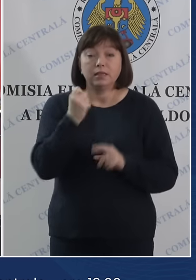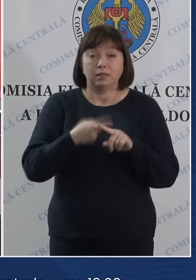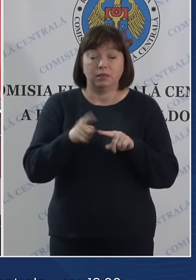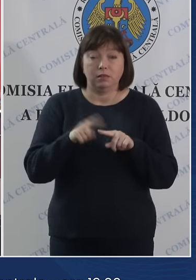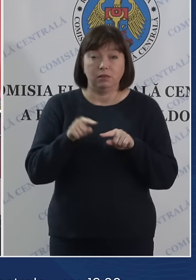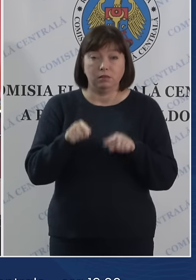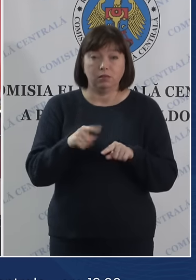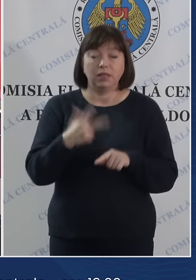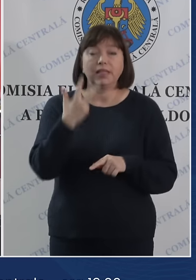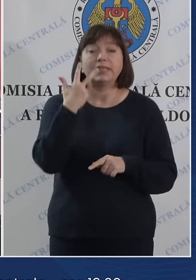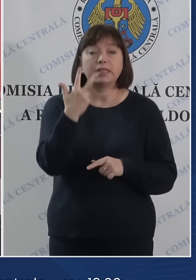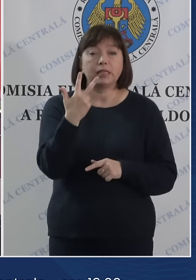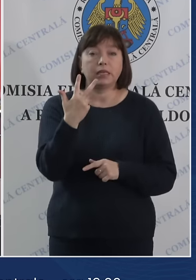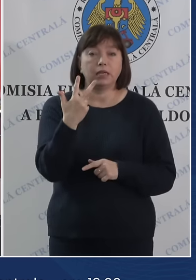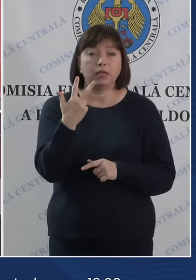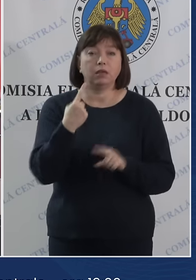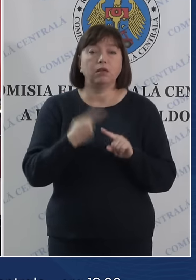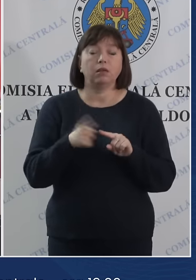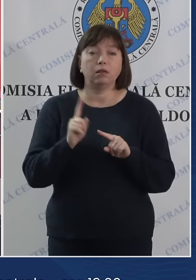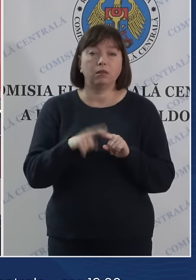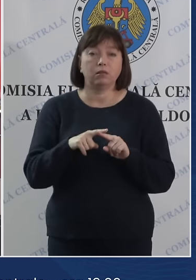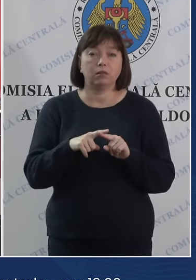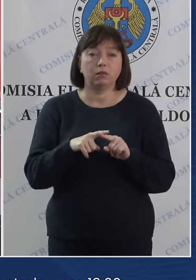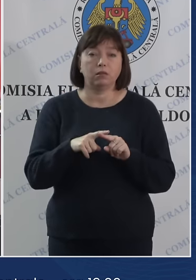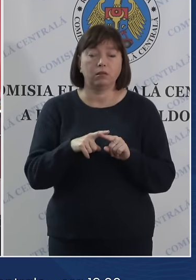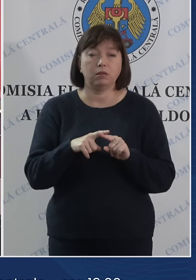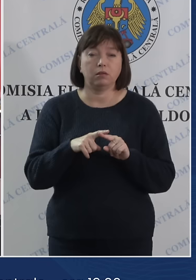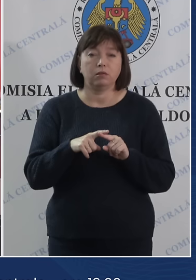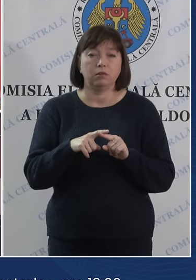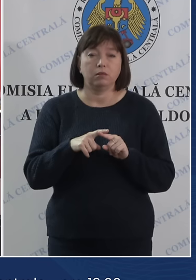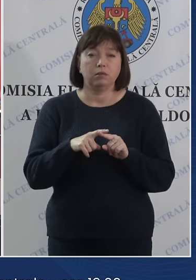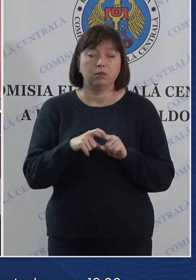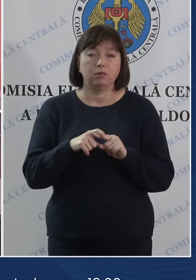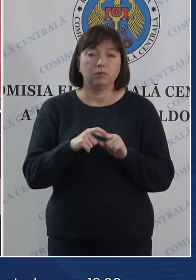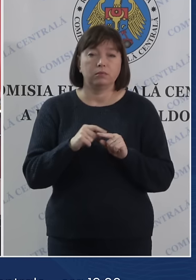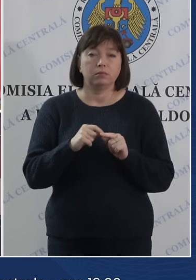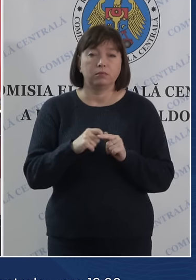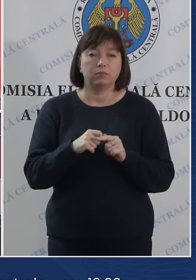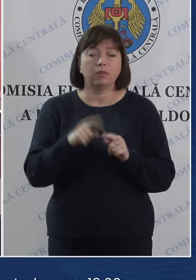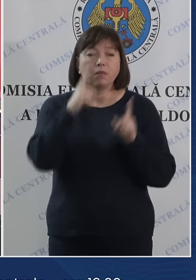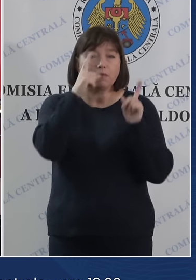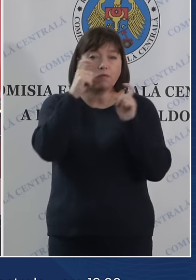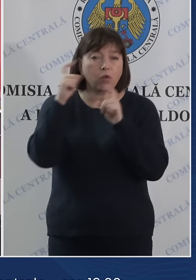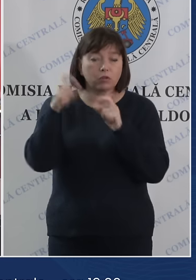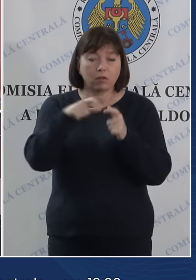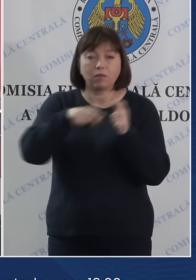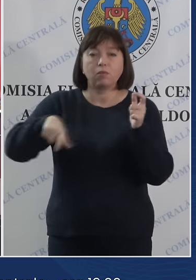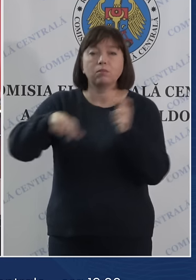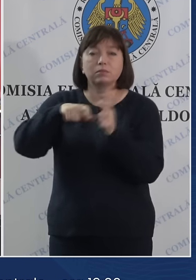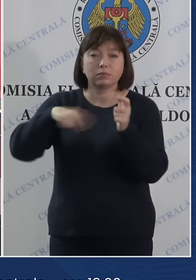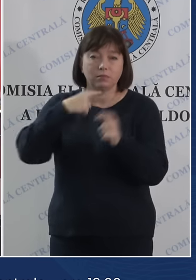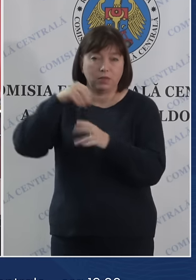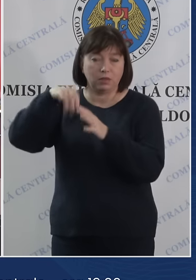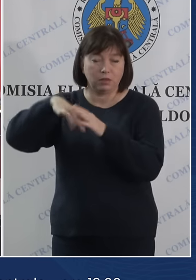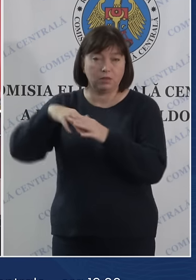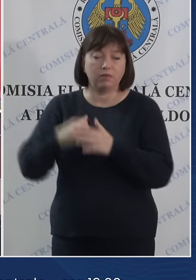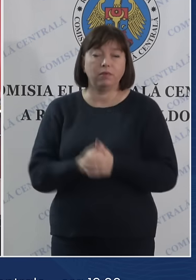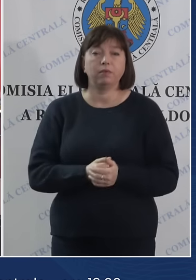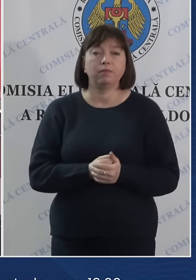trei incidente sunt legate de fotografierea buletinilor de vot,